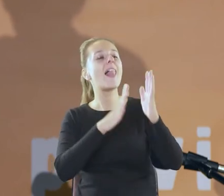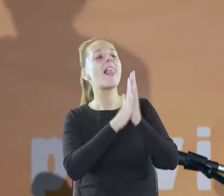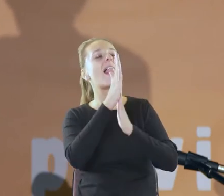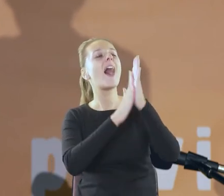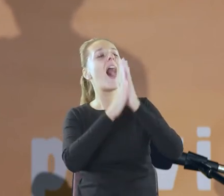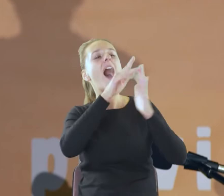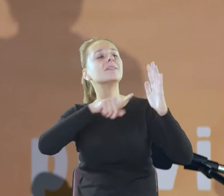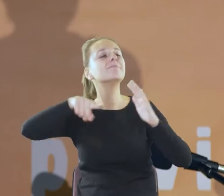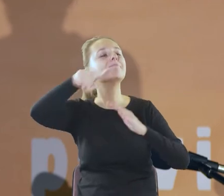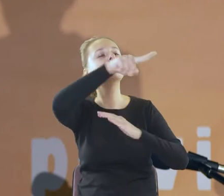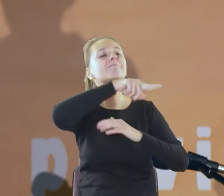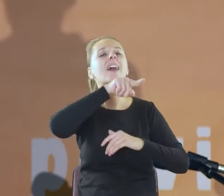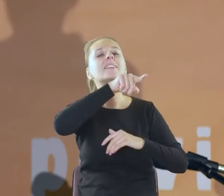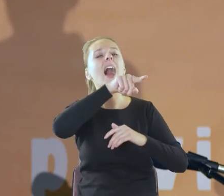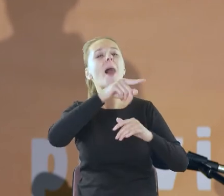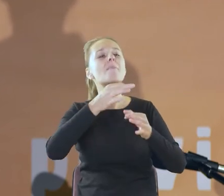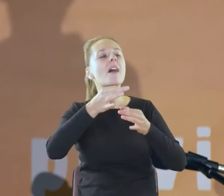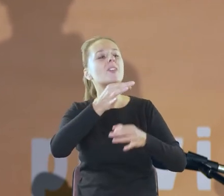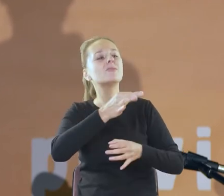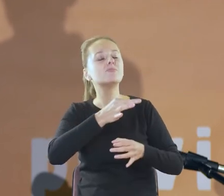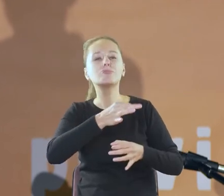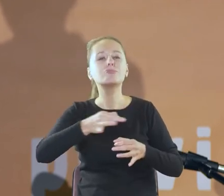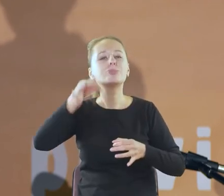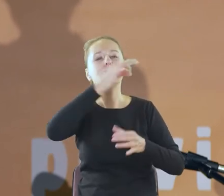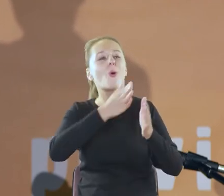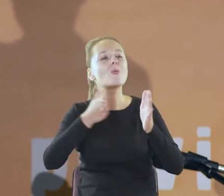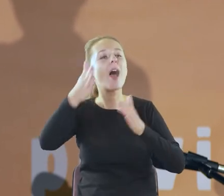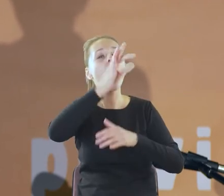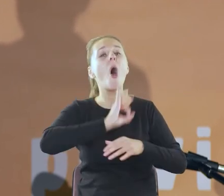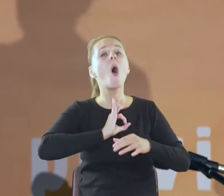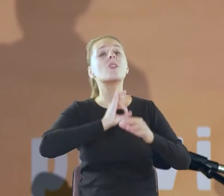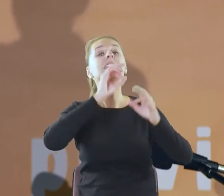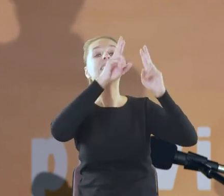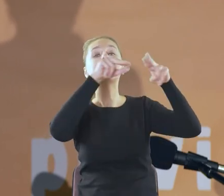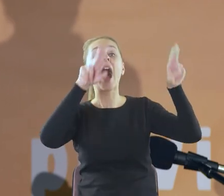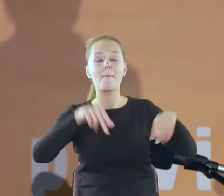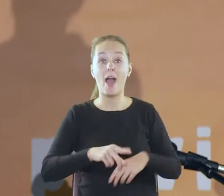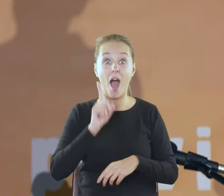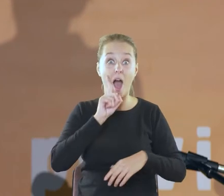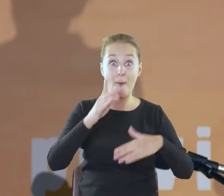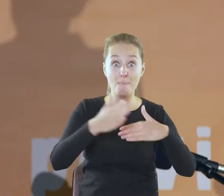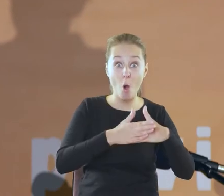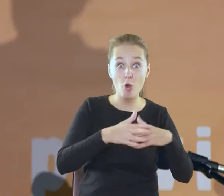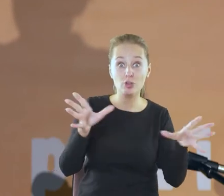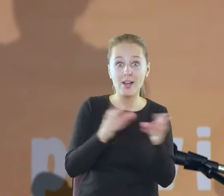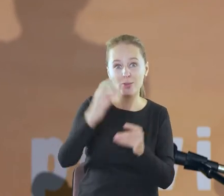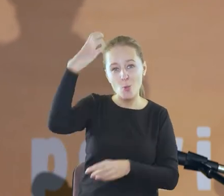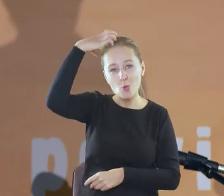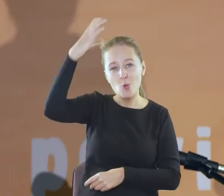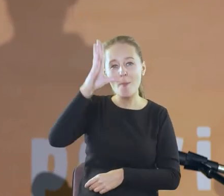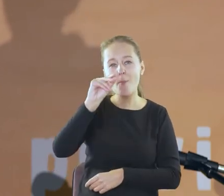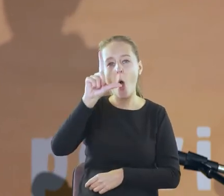błyszczą mych zamków ściany. Mąż z królem Bolesławem poszedł na kijowiany.